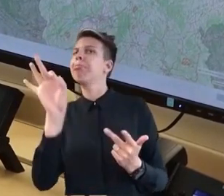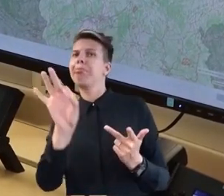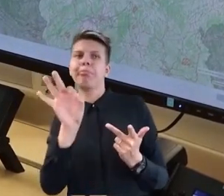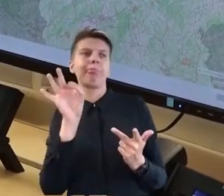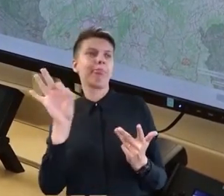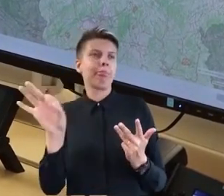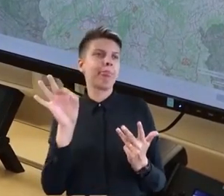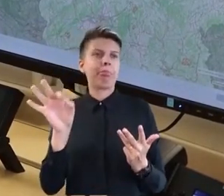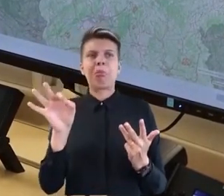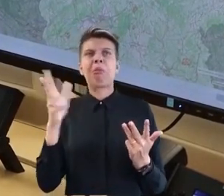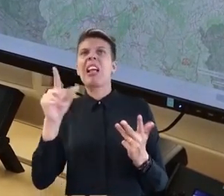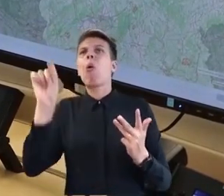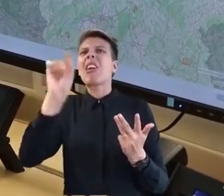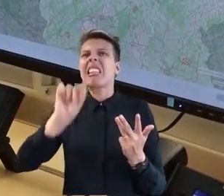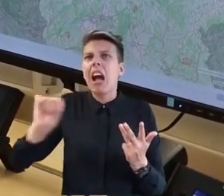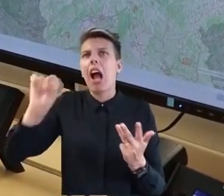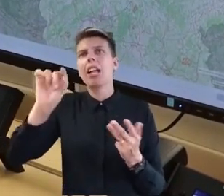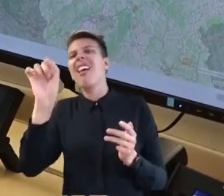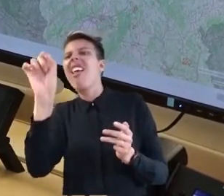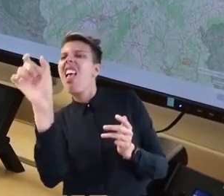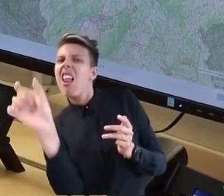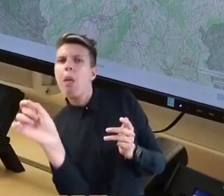irgendeine Ellipse oder einen Kreis.